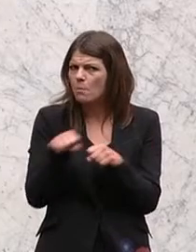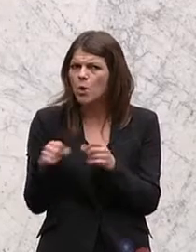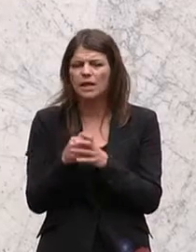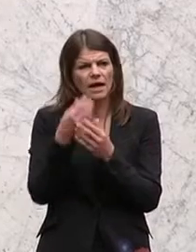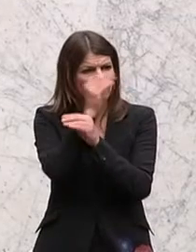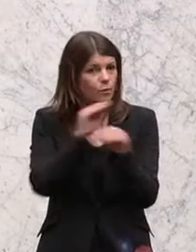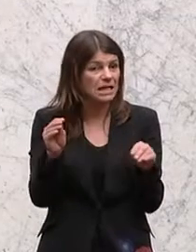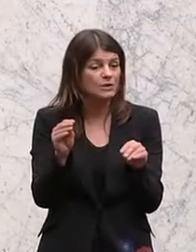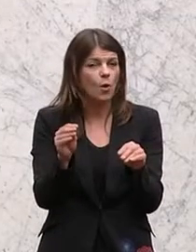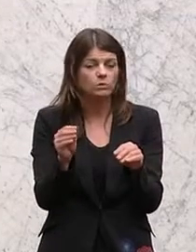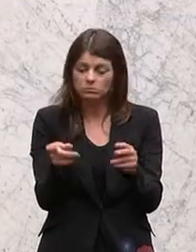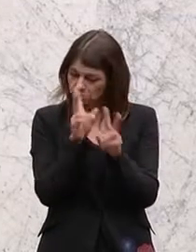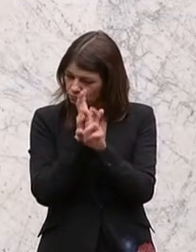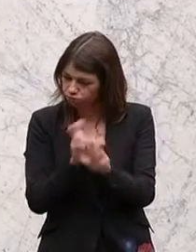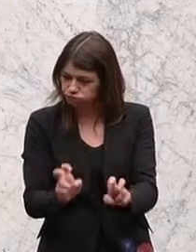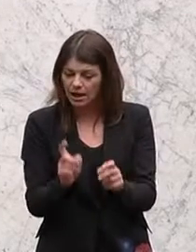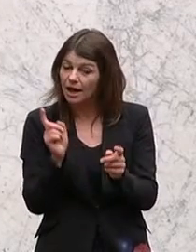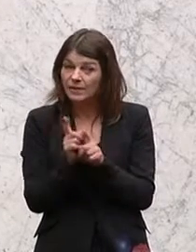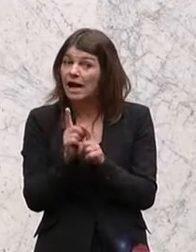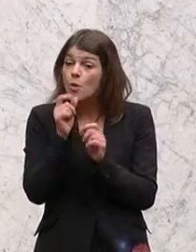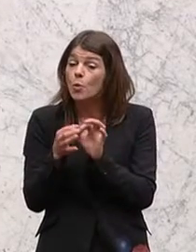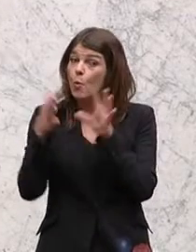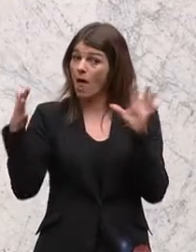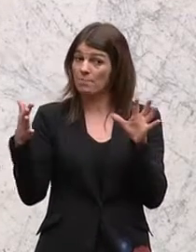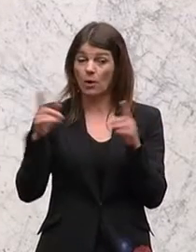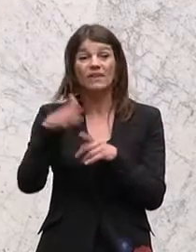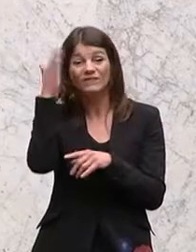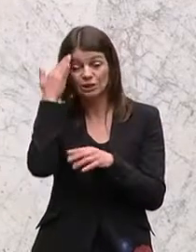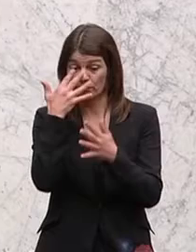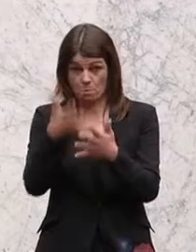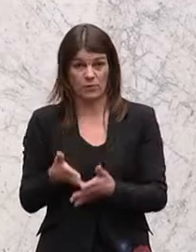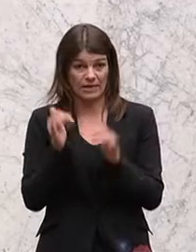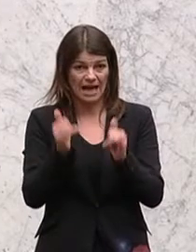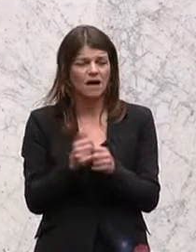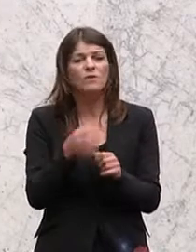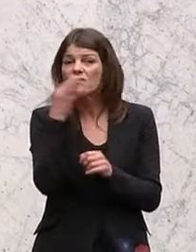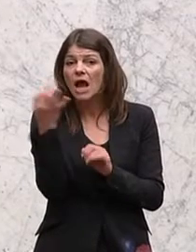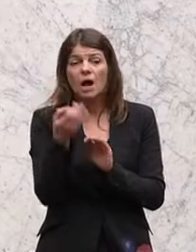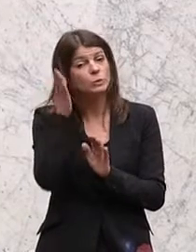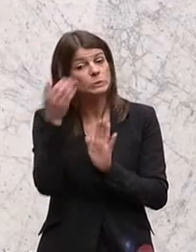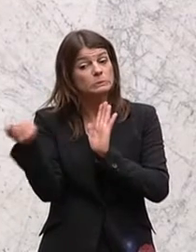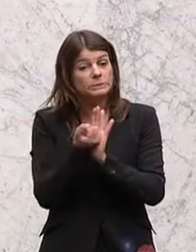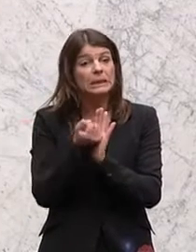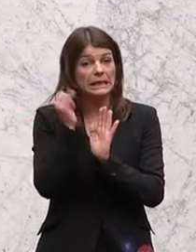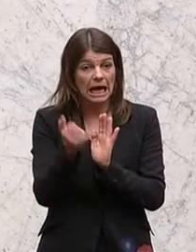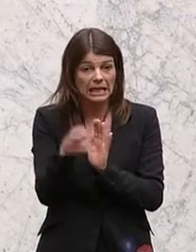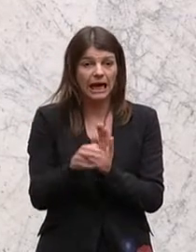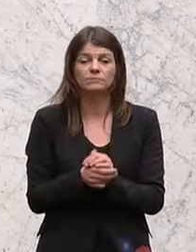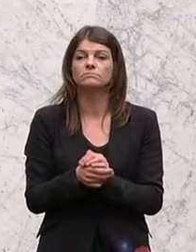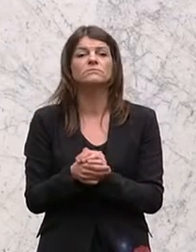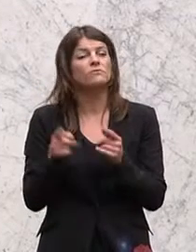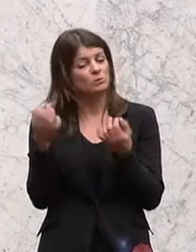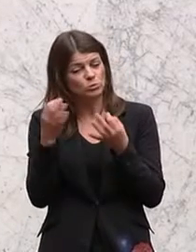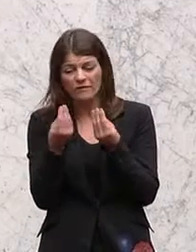Informationen eingehend und unabhängig auf wissenschaftlicher Grundlage geprüft. Bei der Frage über eine Genehmigung und Nicht-Genehmigung von